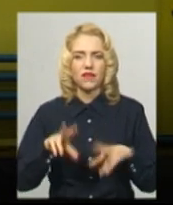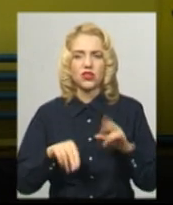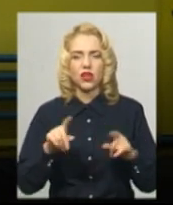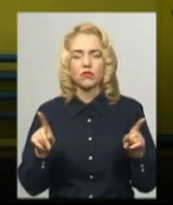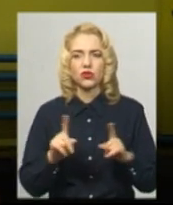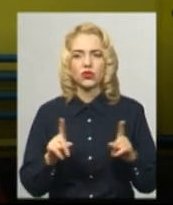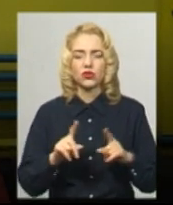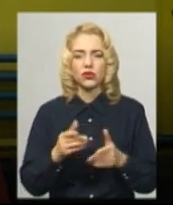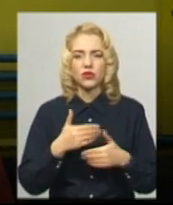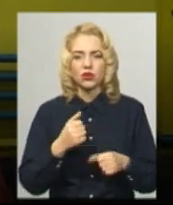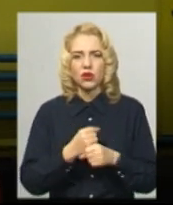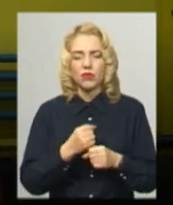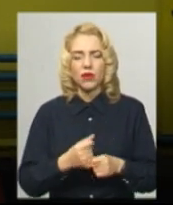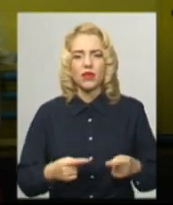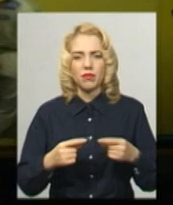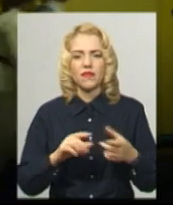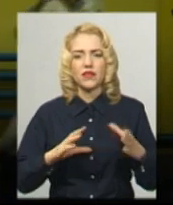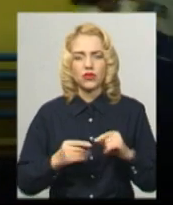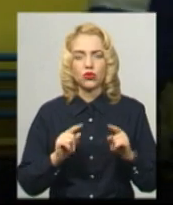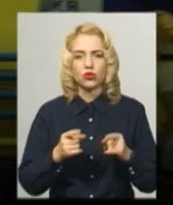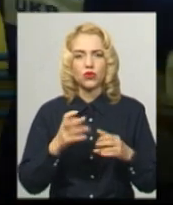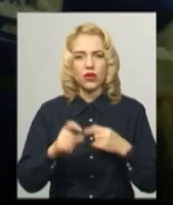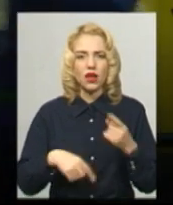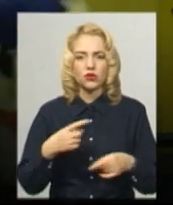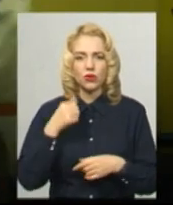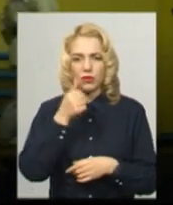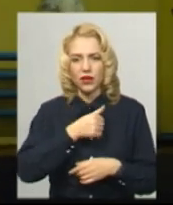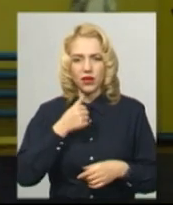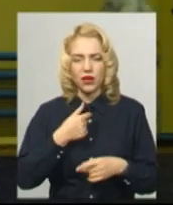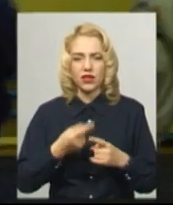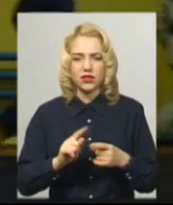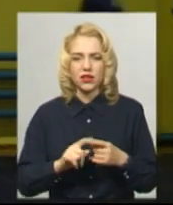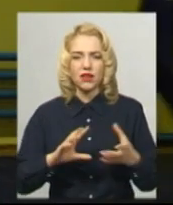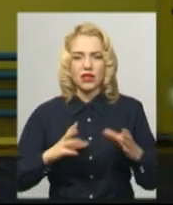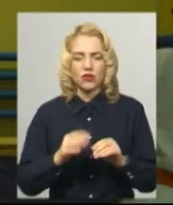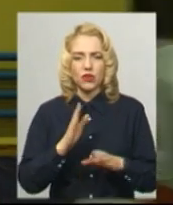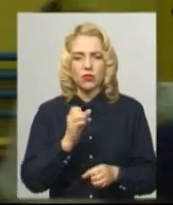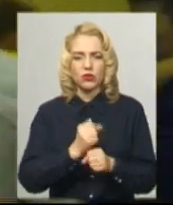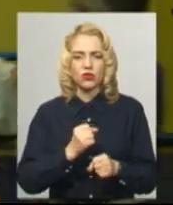ми зробили певний висновок і тому на наступний рік вже ці висновки будуть зроблені.